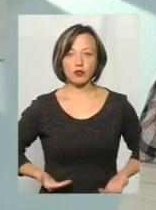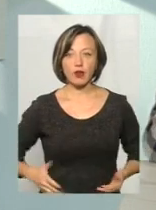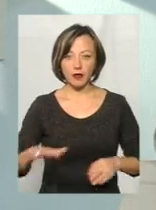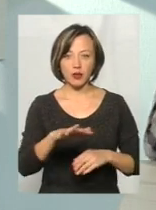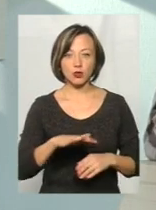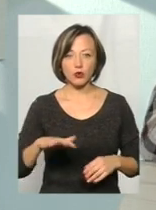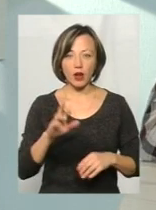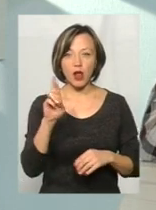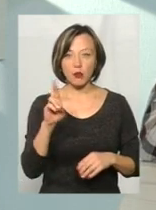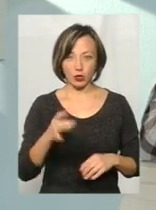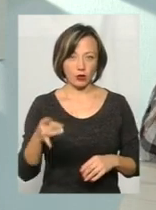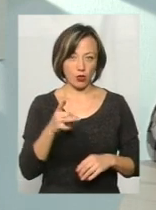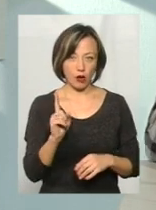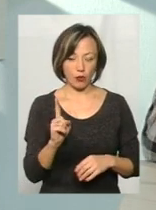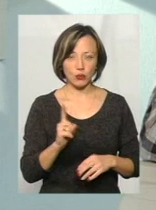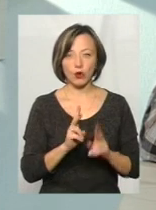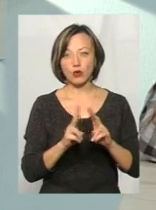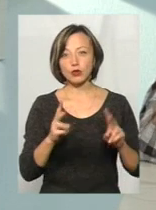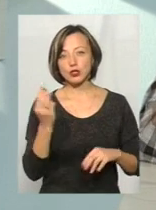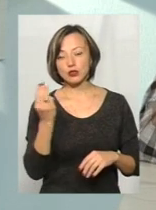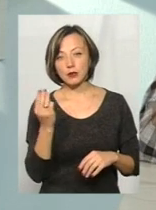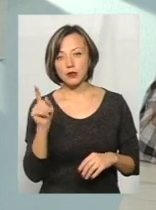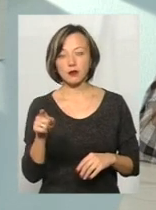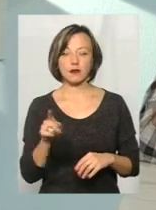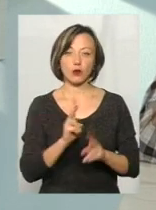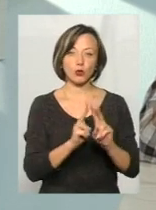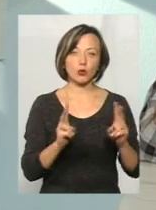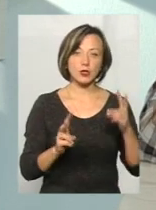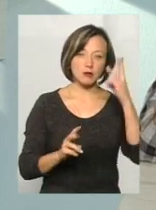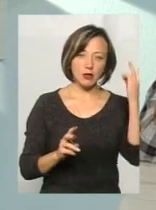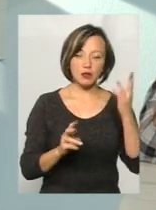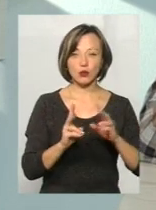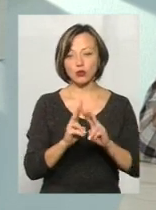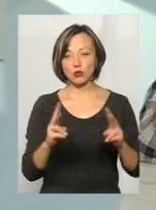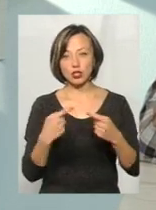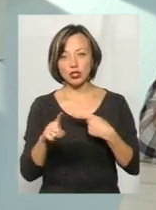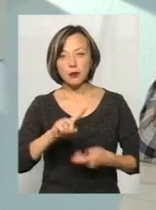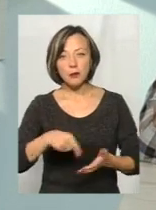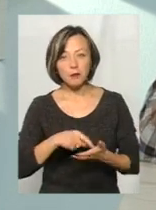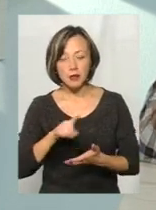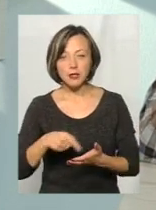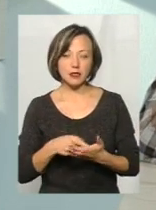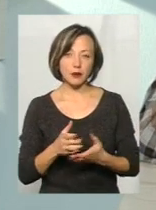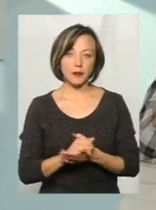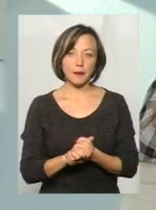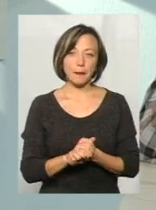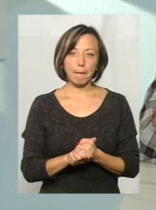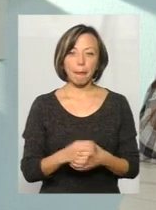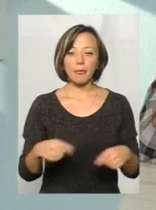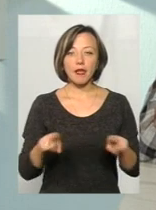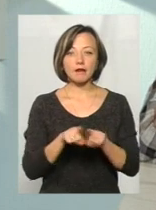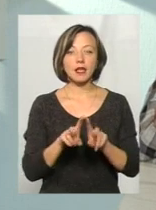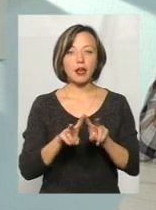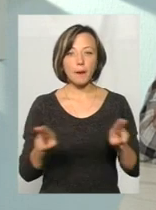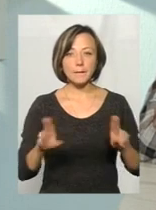території навіть Єрмоленецького району. Тобто хтось з Шепетівки, хтось з Хмельницького, хтось ще з інших міст. Такі самі